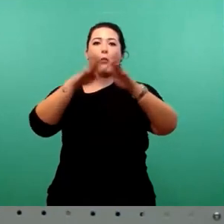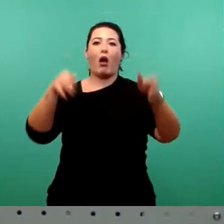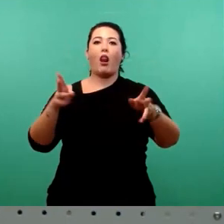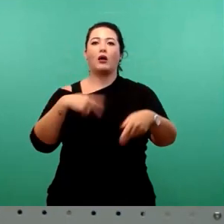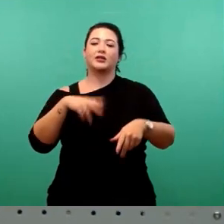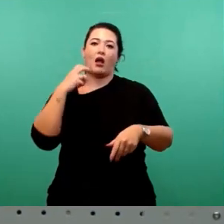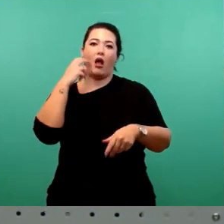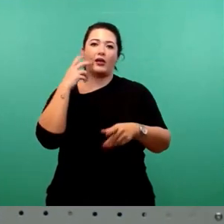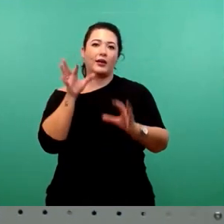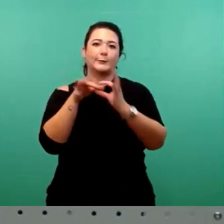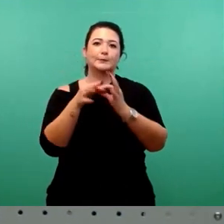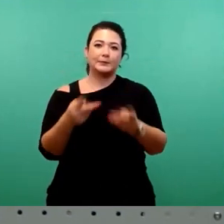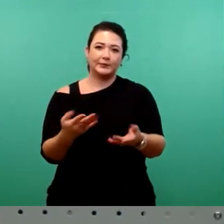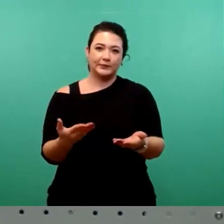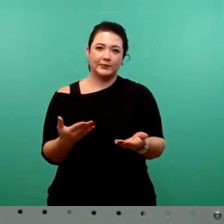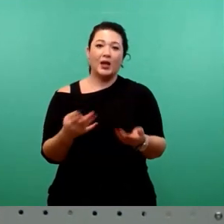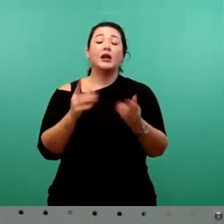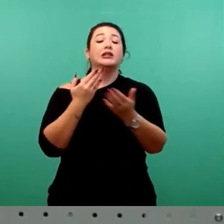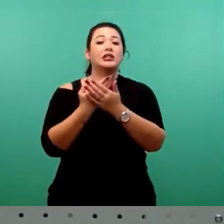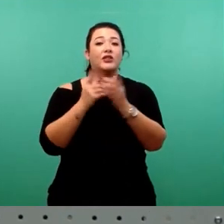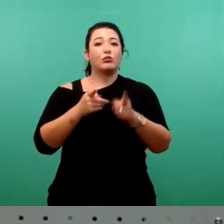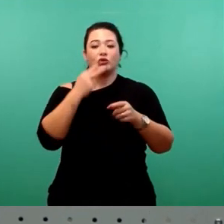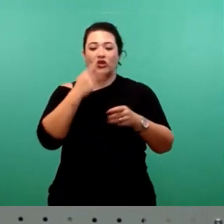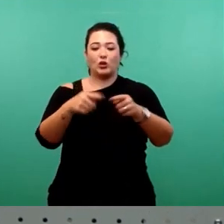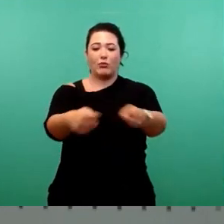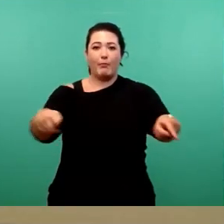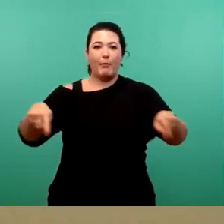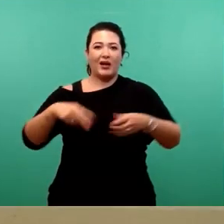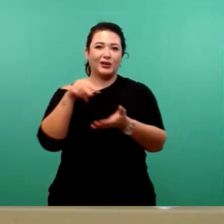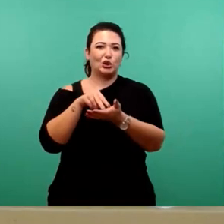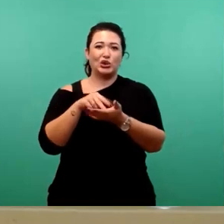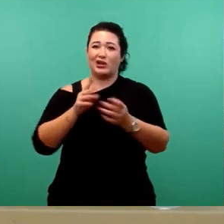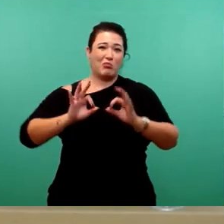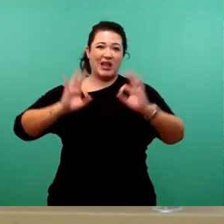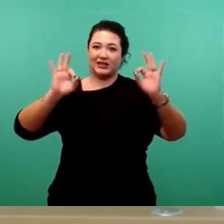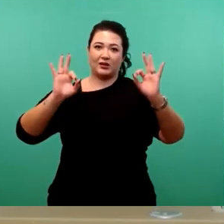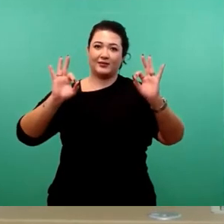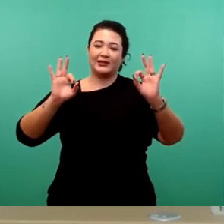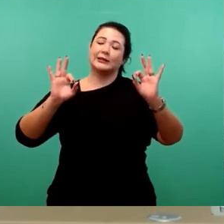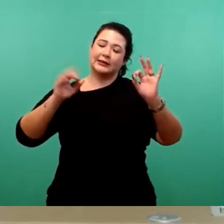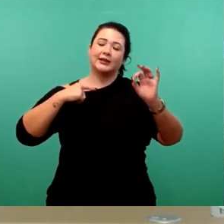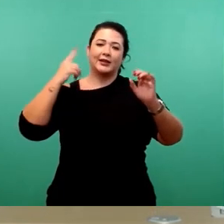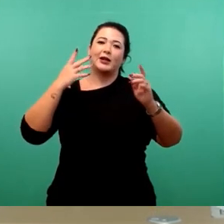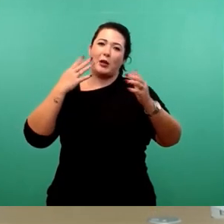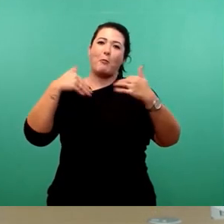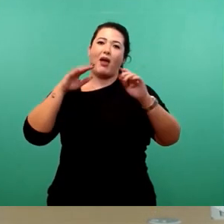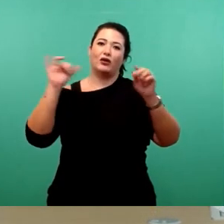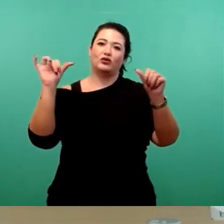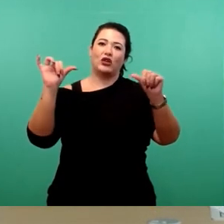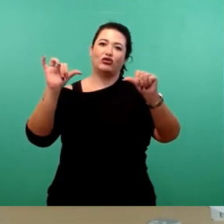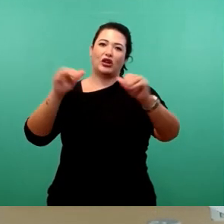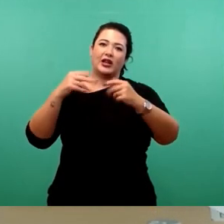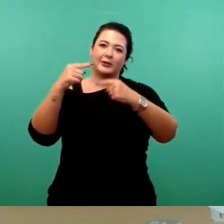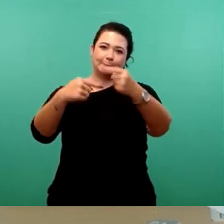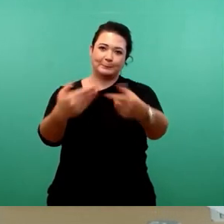der Beckenzustand nicht verbessern wird, sondern eher verschlechtern und dass das natürlich